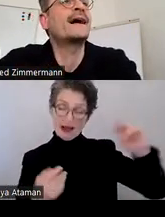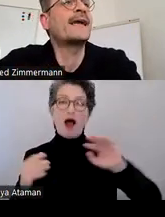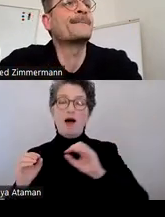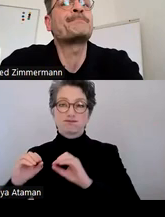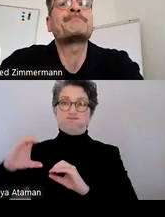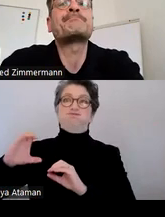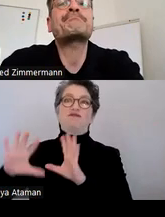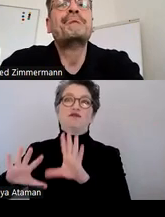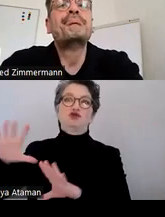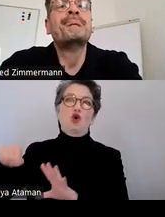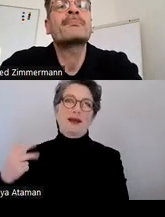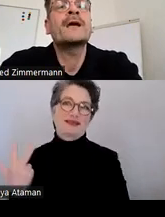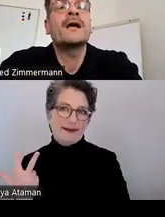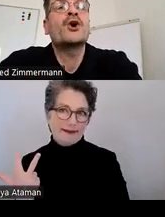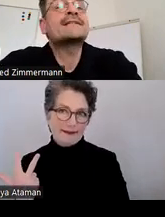,3.